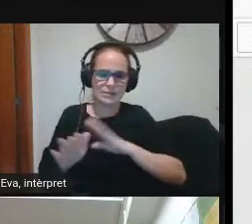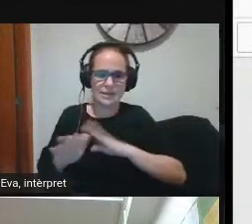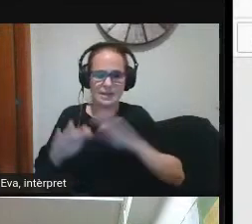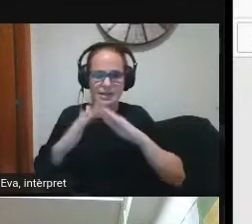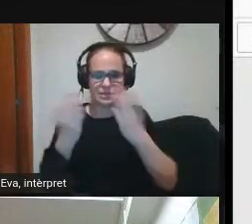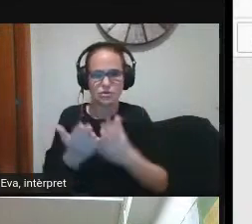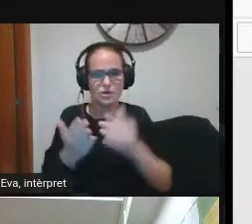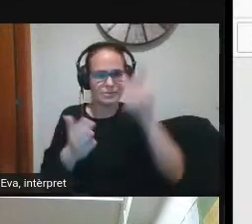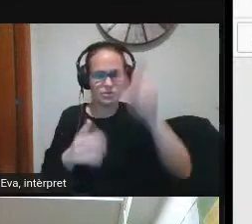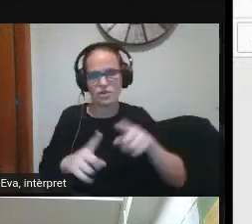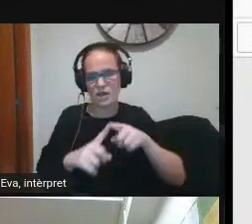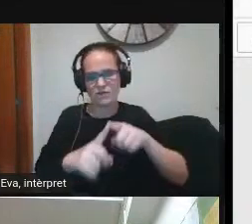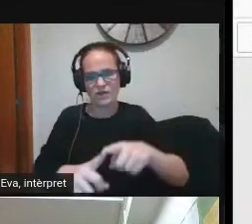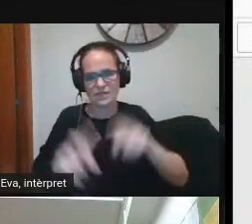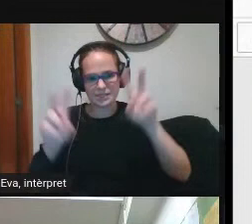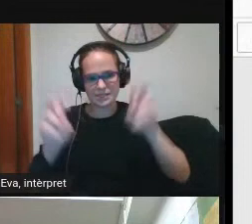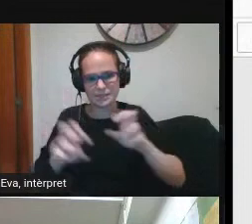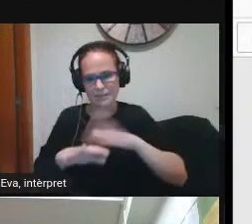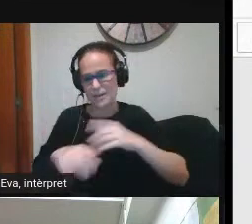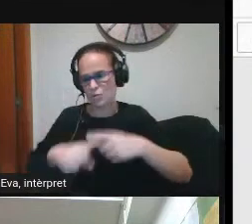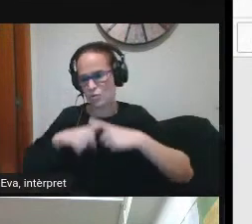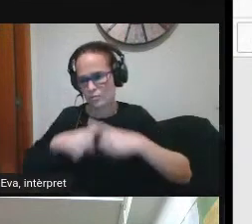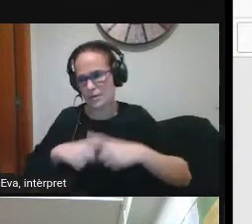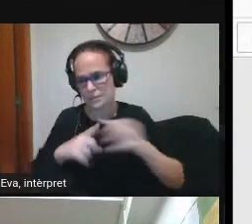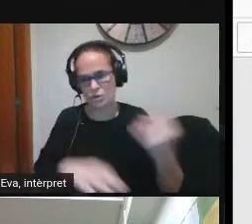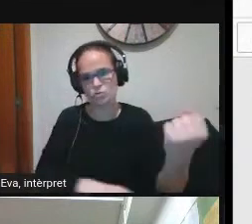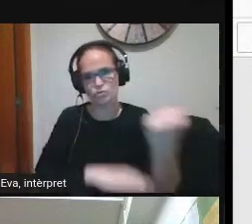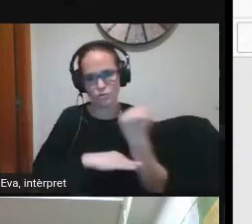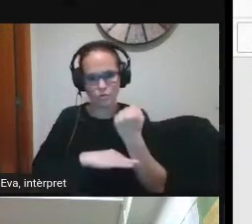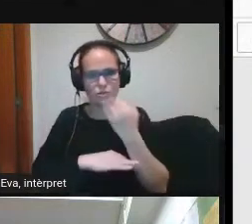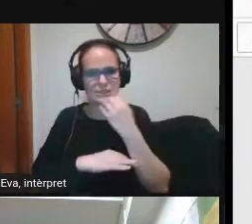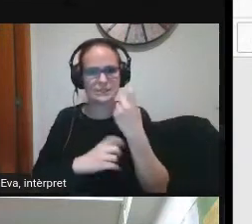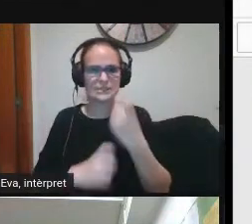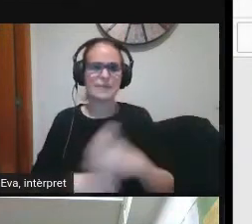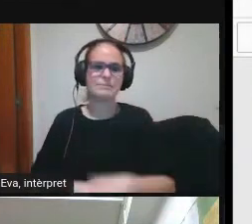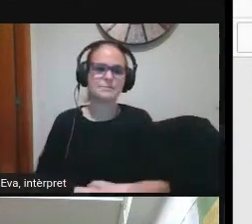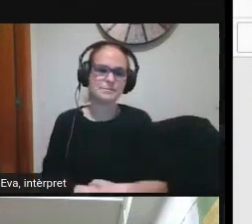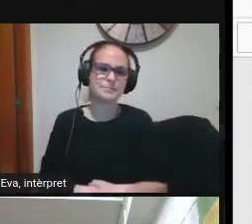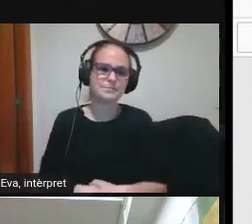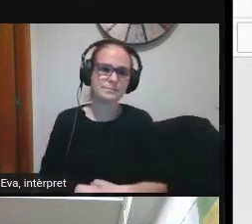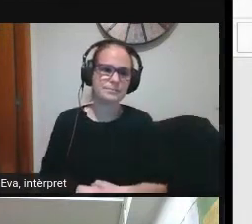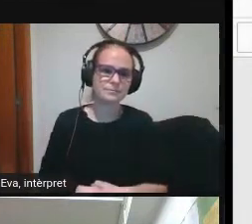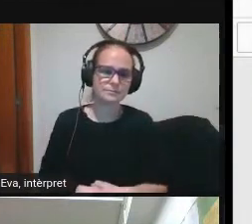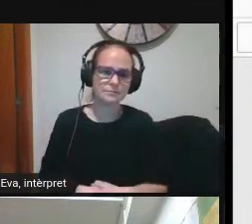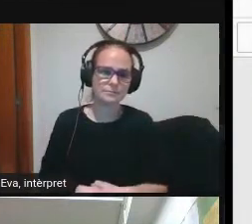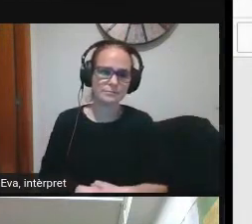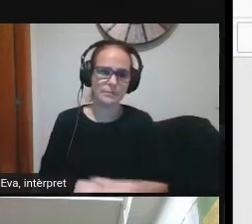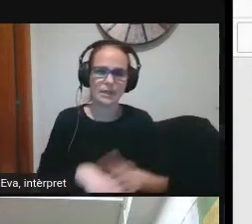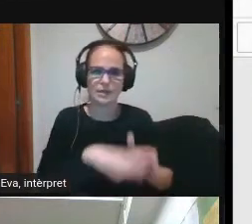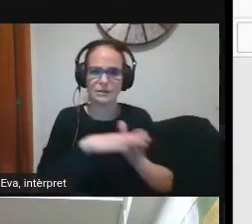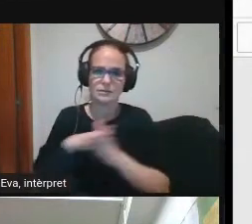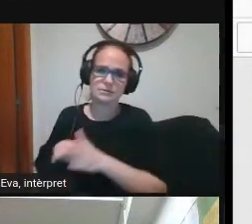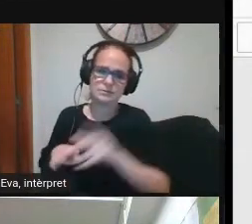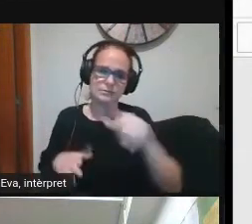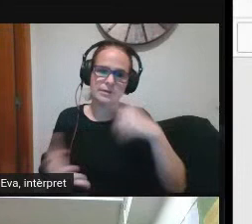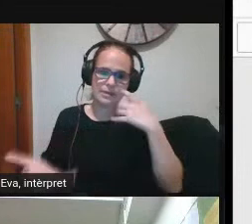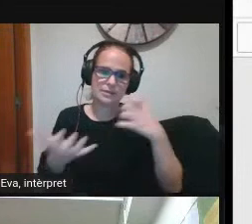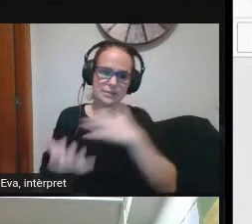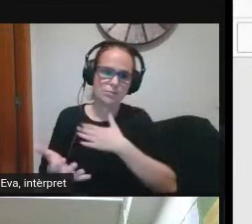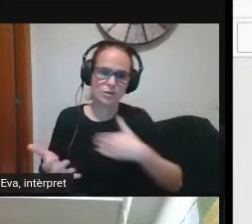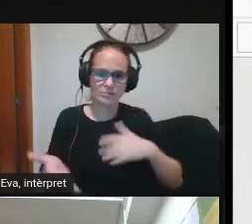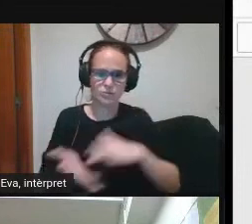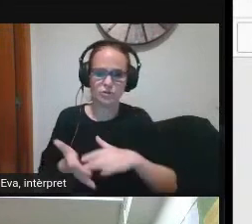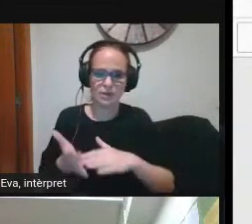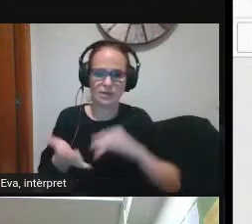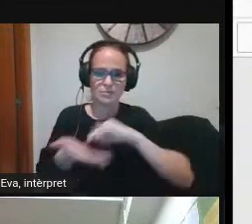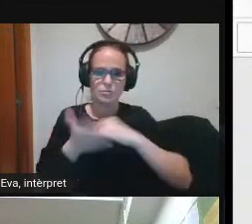referència en aquest tema ja sigui per compartir o per donar suport quan sigui necessari però un altre costat també volem destacar que a l'inici